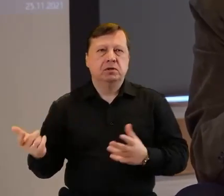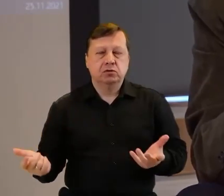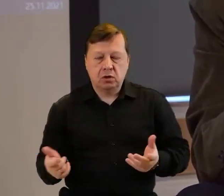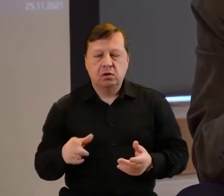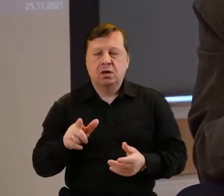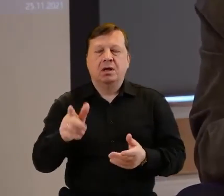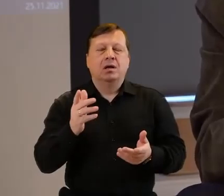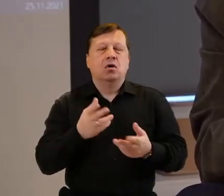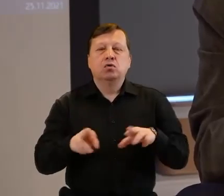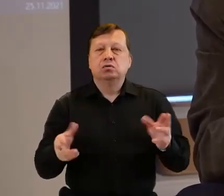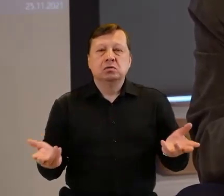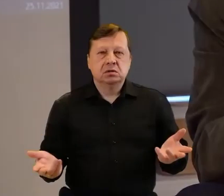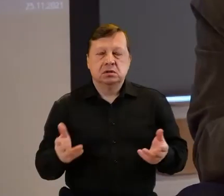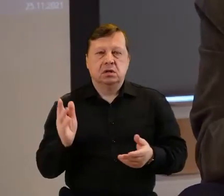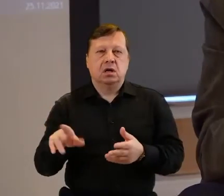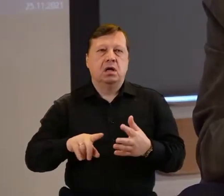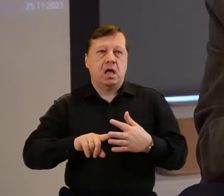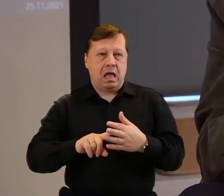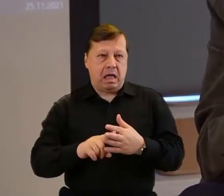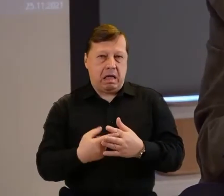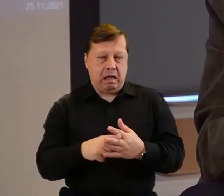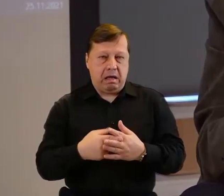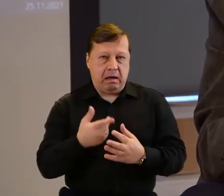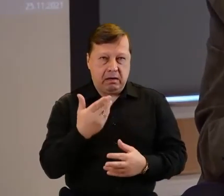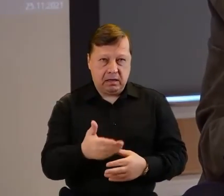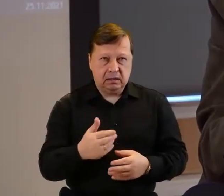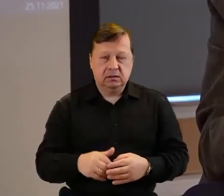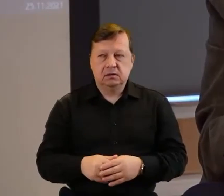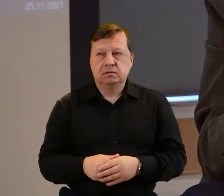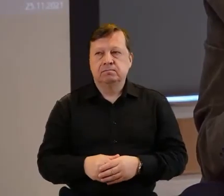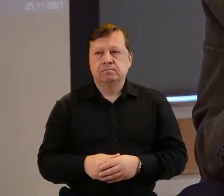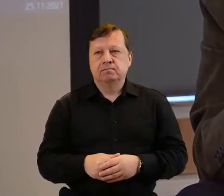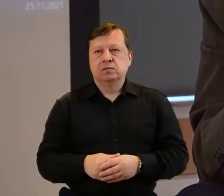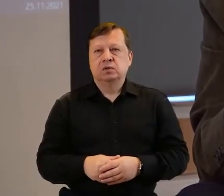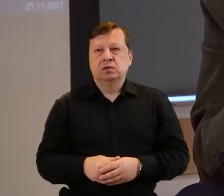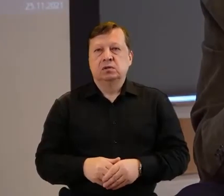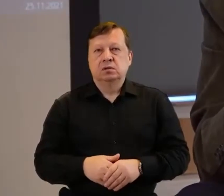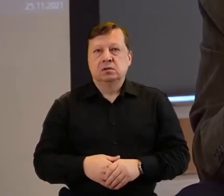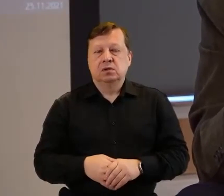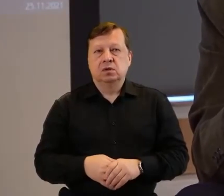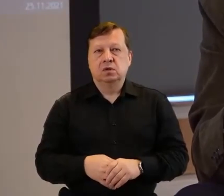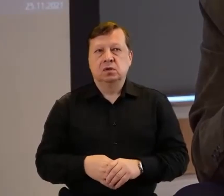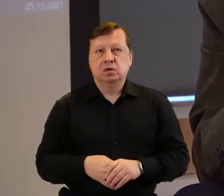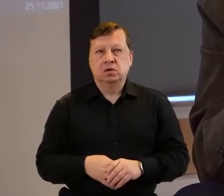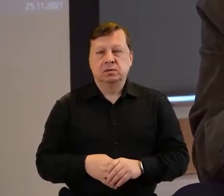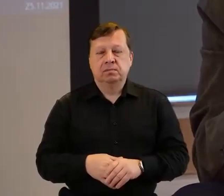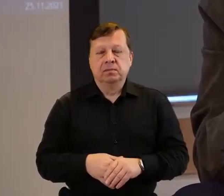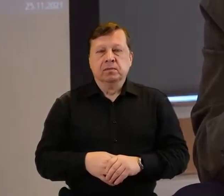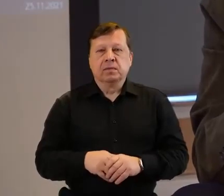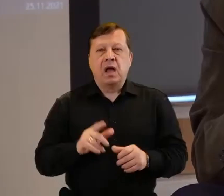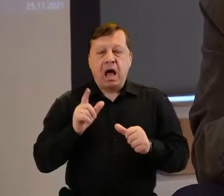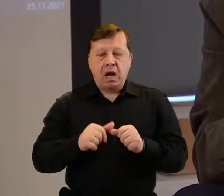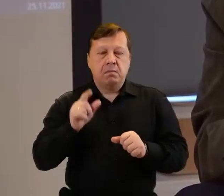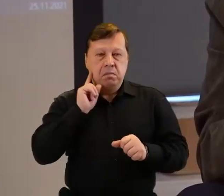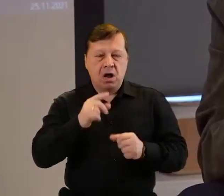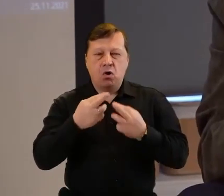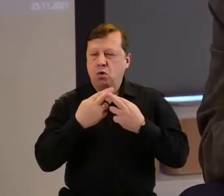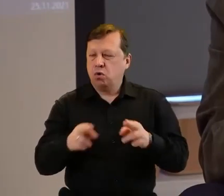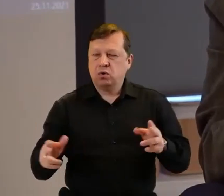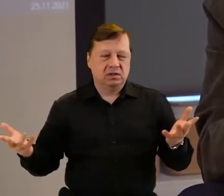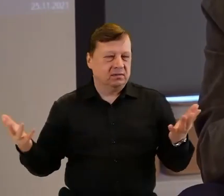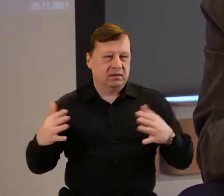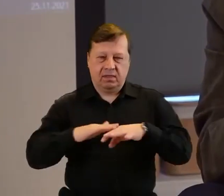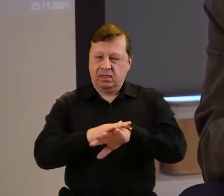zarejestrowana w sądzie, a druga nie, kiedy prowadzi tą samą działalność. Trudno powiedzieć. Te różnice są